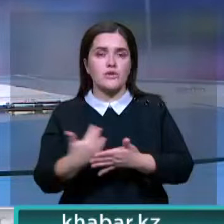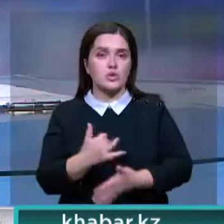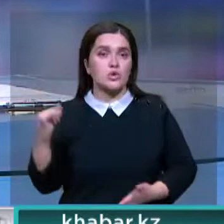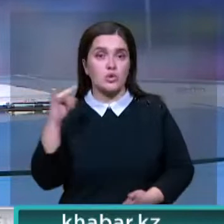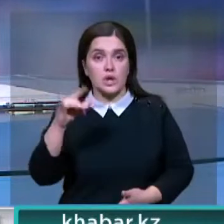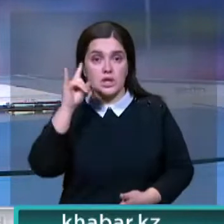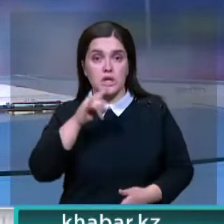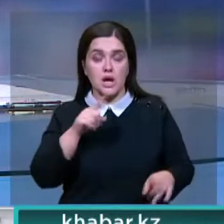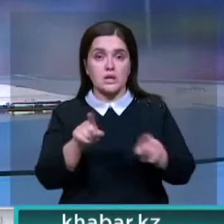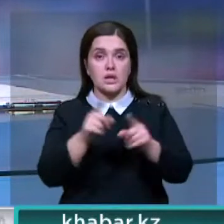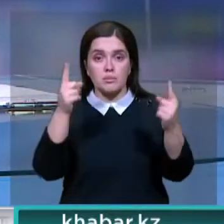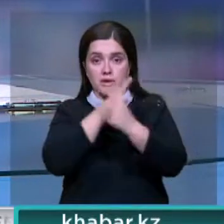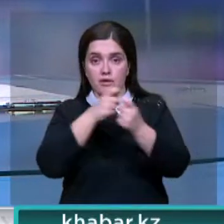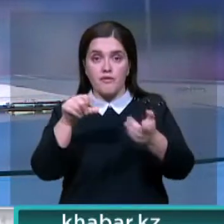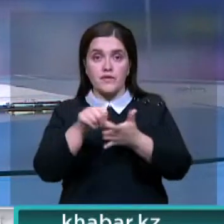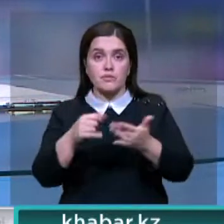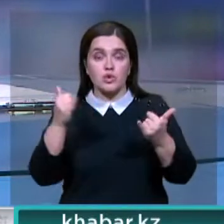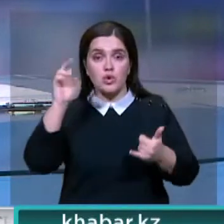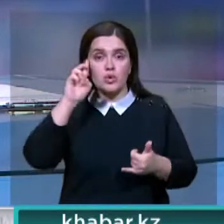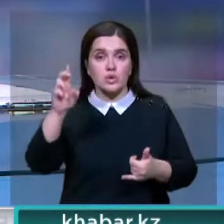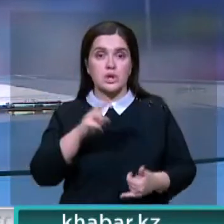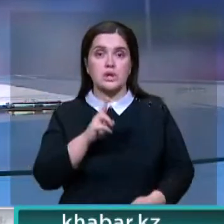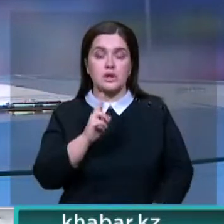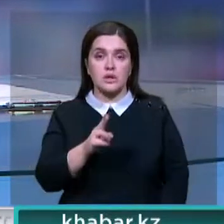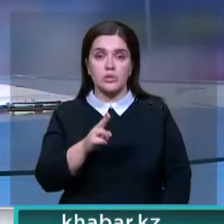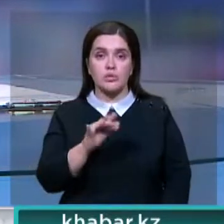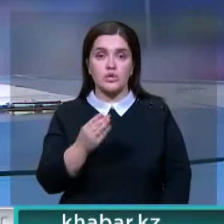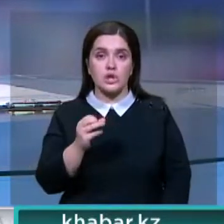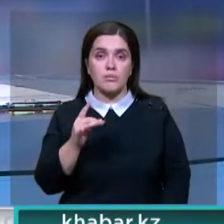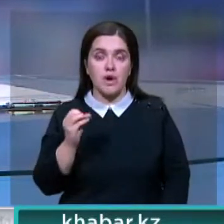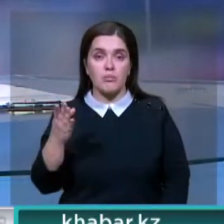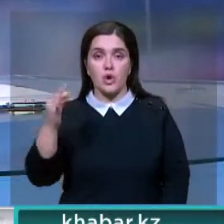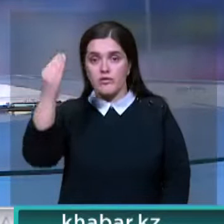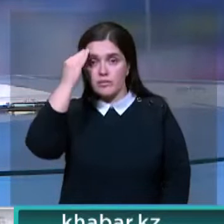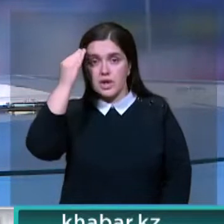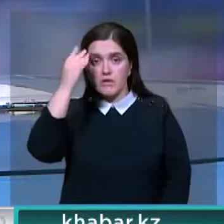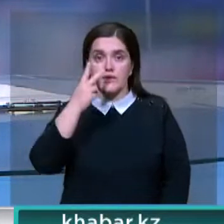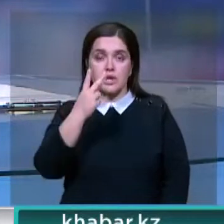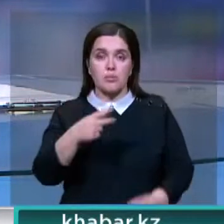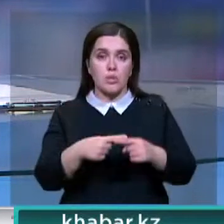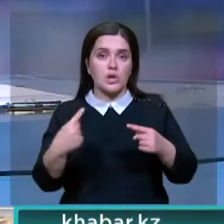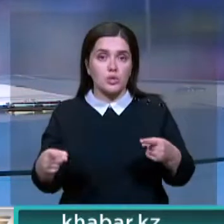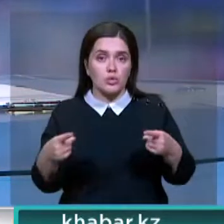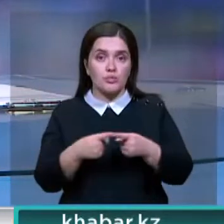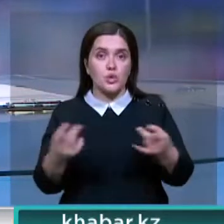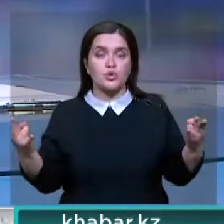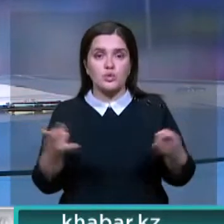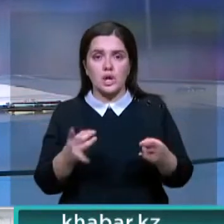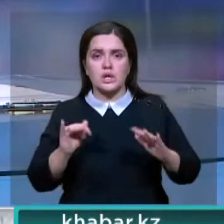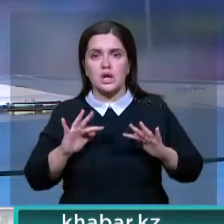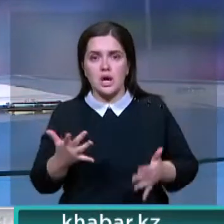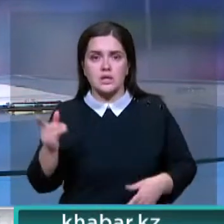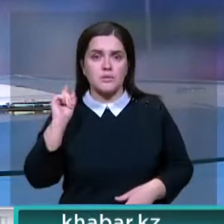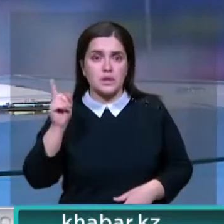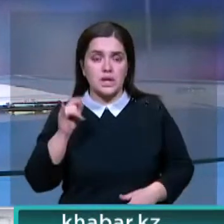новейшую историю Казахстана с таким призывом выступил сегодня госсекретарь Крымбек Кушербаев. По его мнению, взглянуть под другим углом